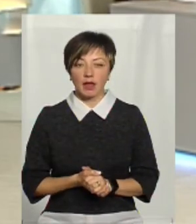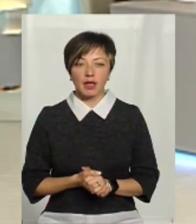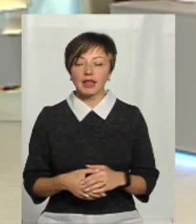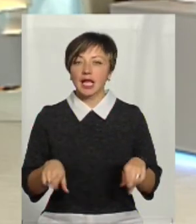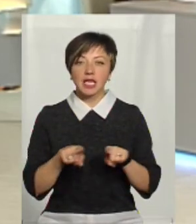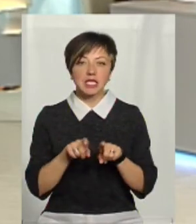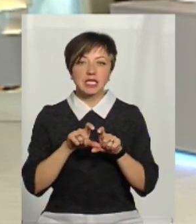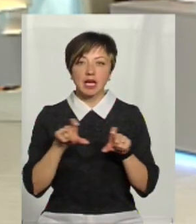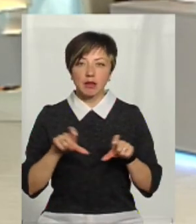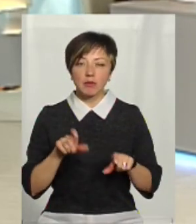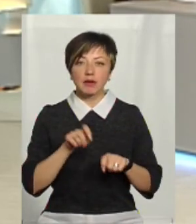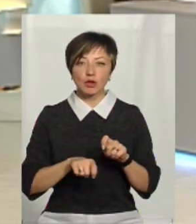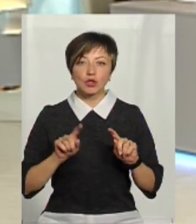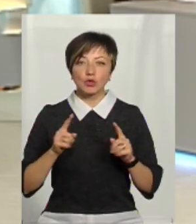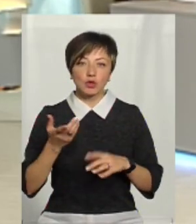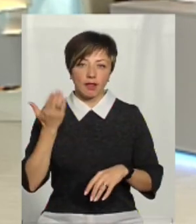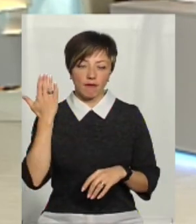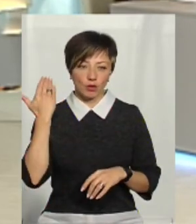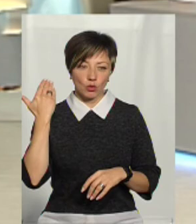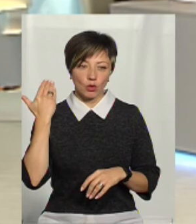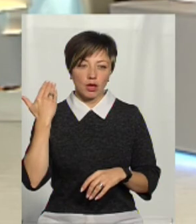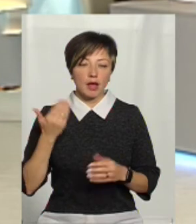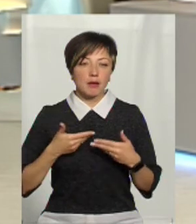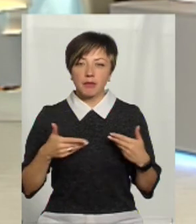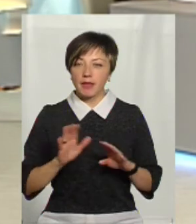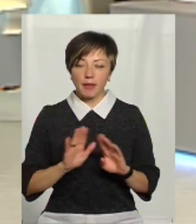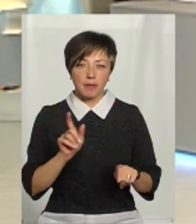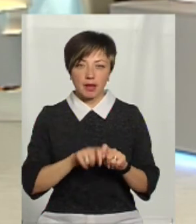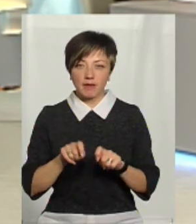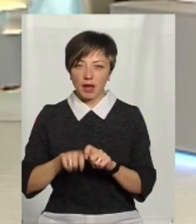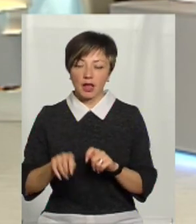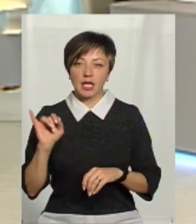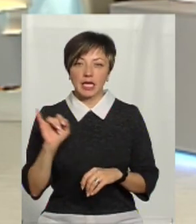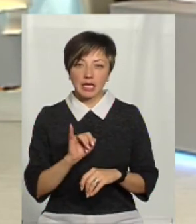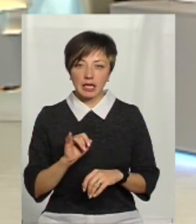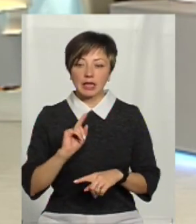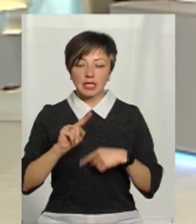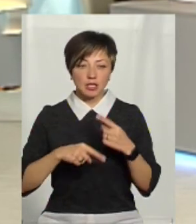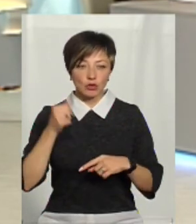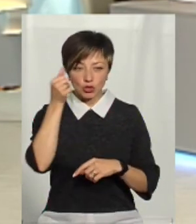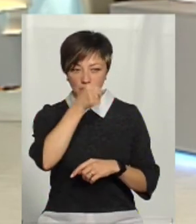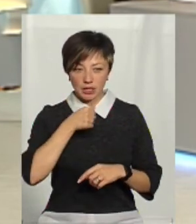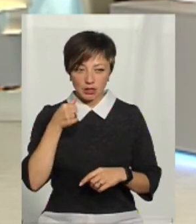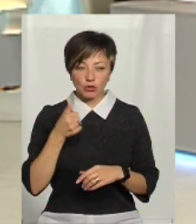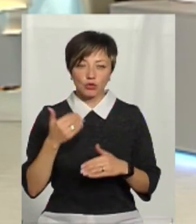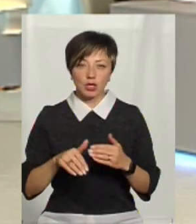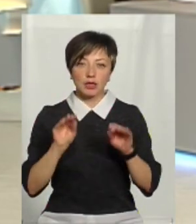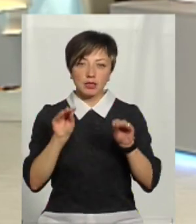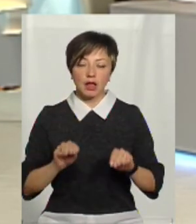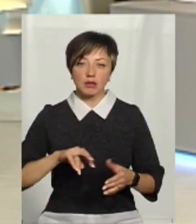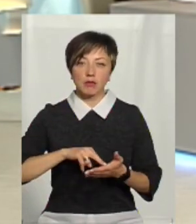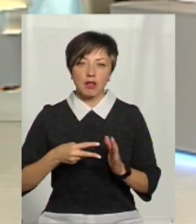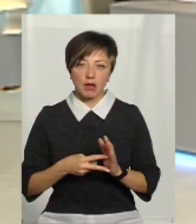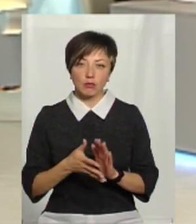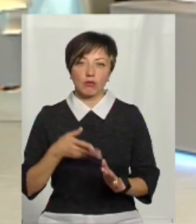Такі заклади перевірялись дуже-дуже давно Практично ми їх не перевіряли І наступний рік наступний рік вже складений план